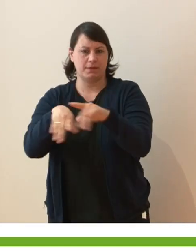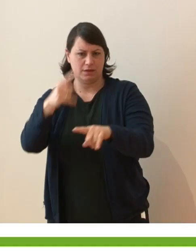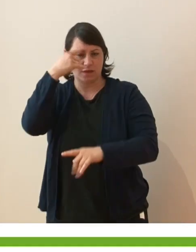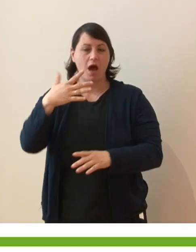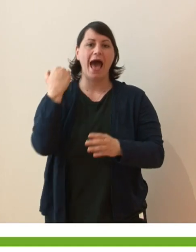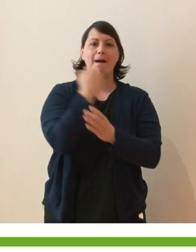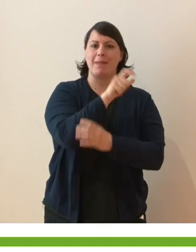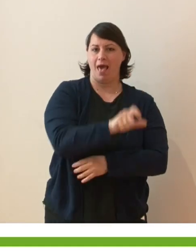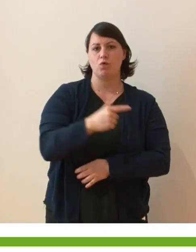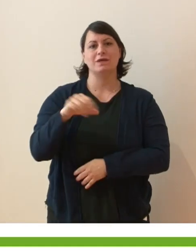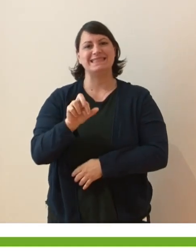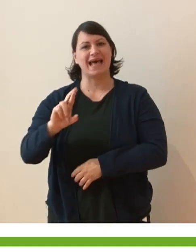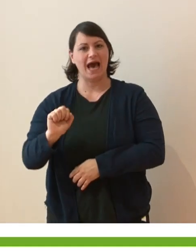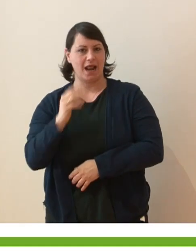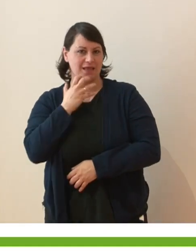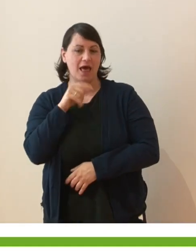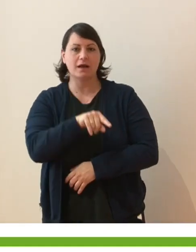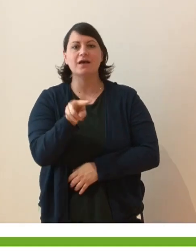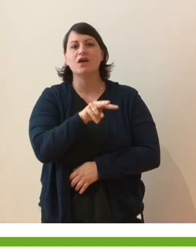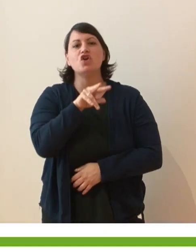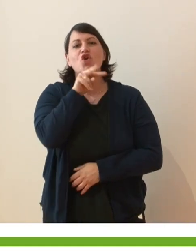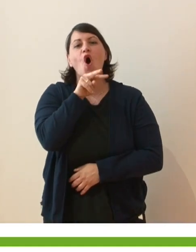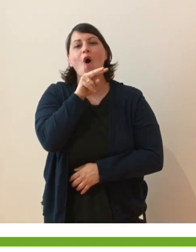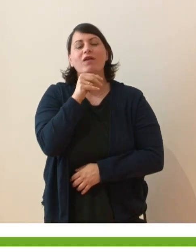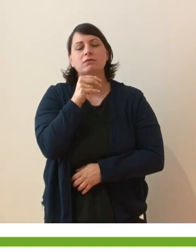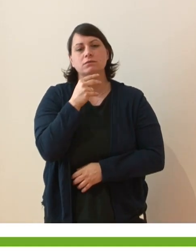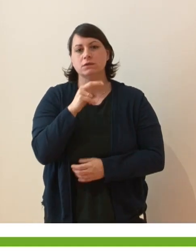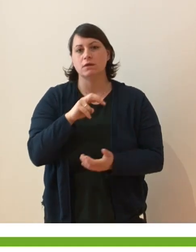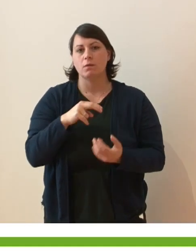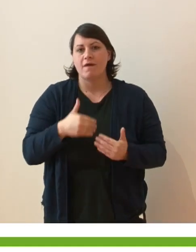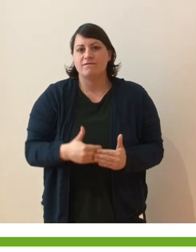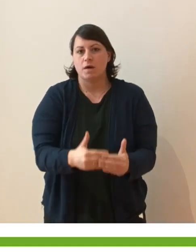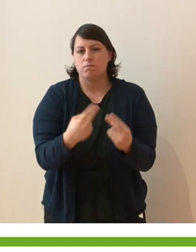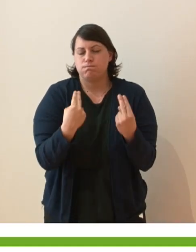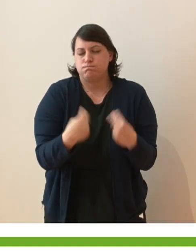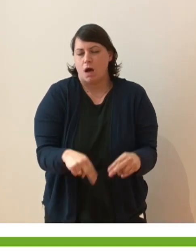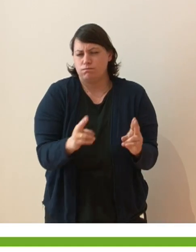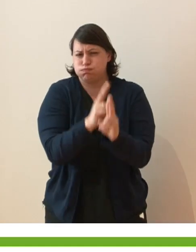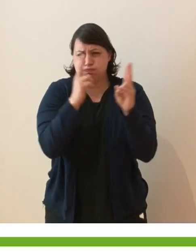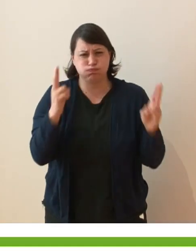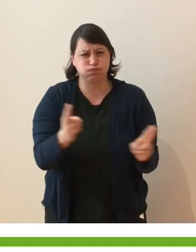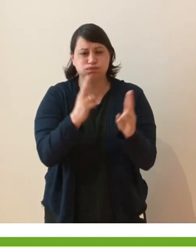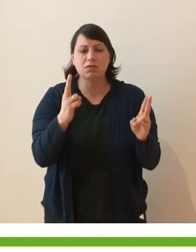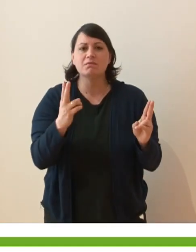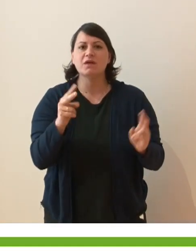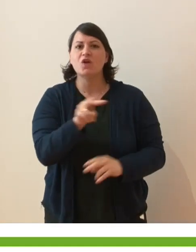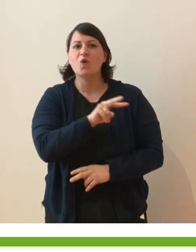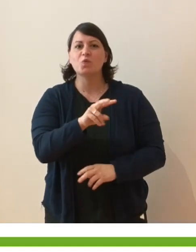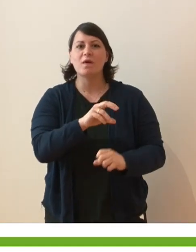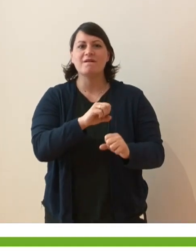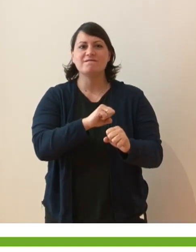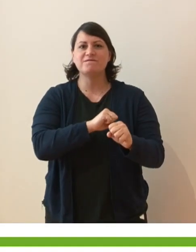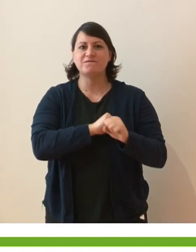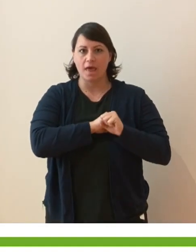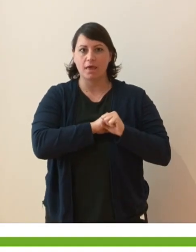sono due nonnini sterili. Cosa sarebbe della loro fede se non avessero